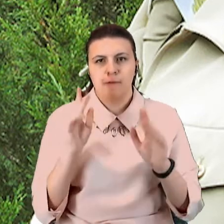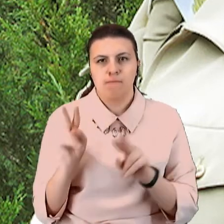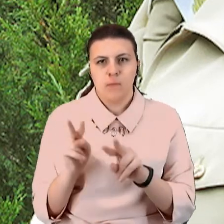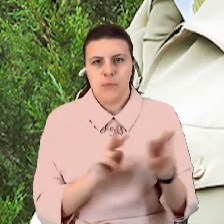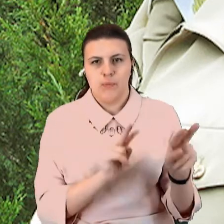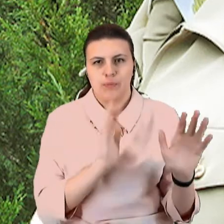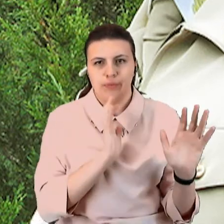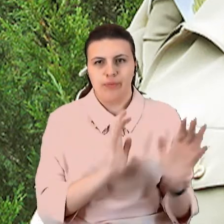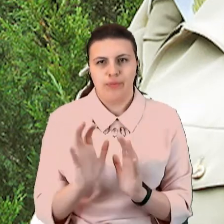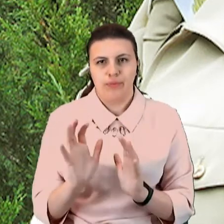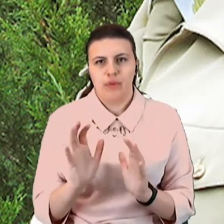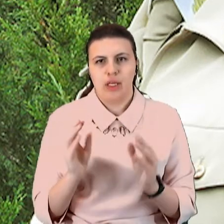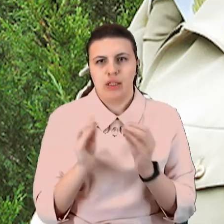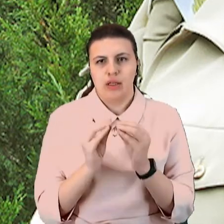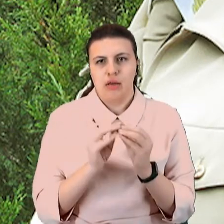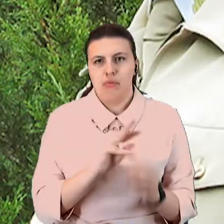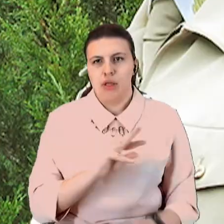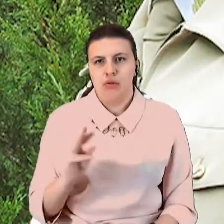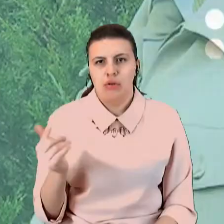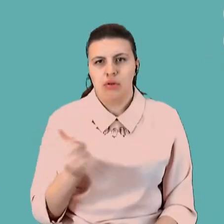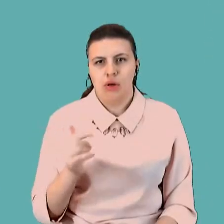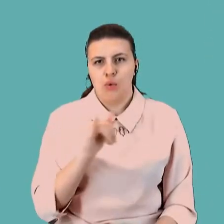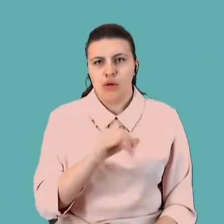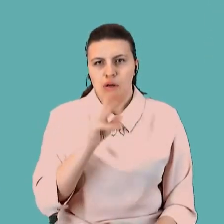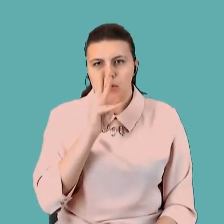мільйонів гривень, а в нього зарплата 3,5 тисячі.